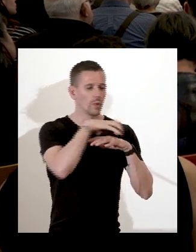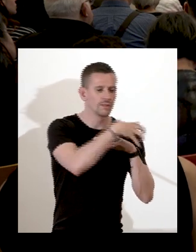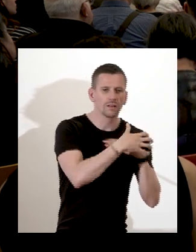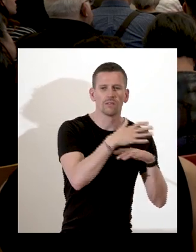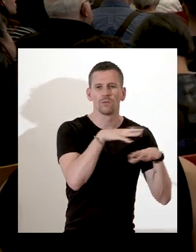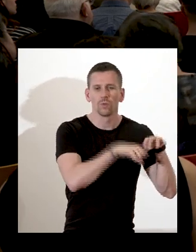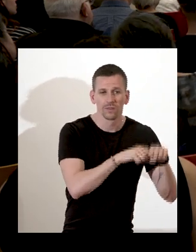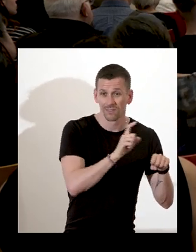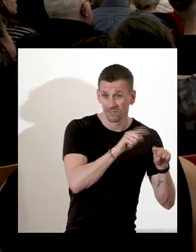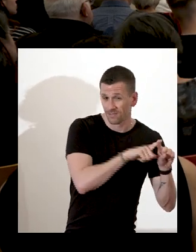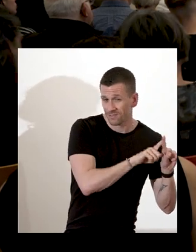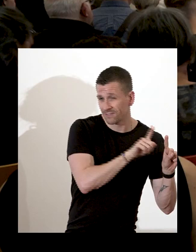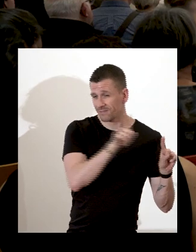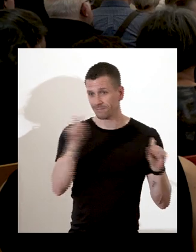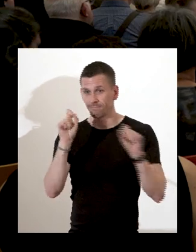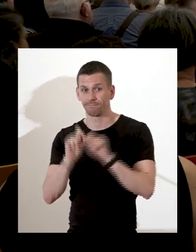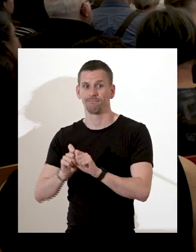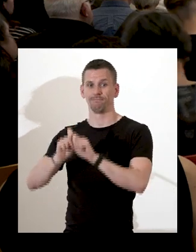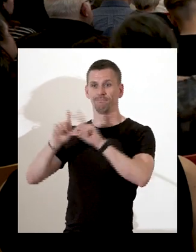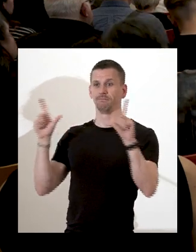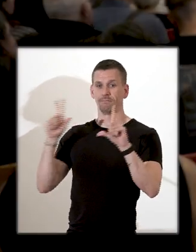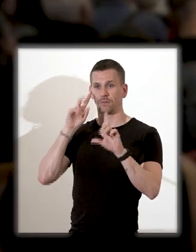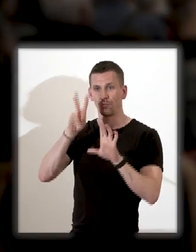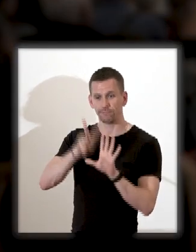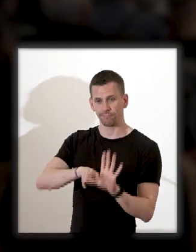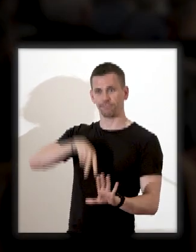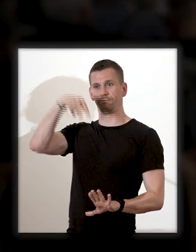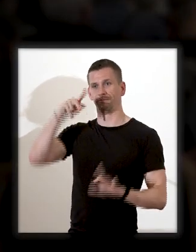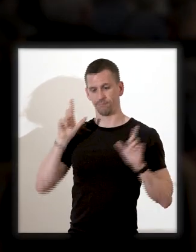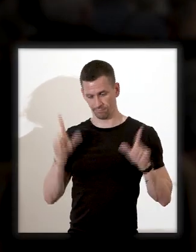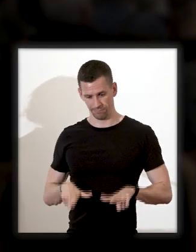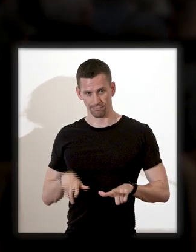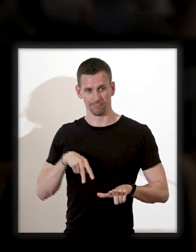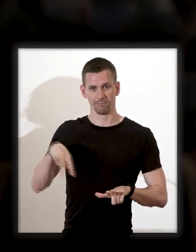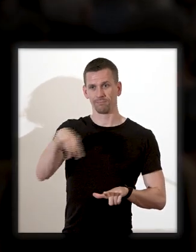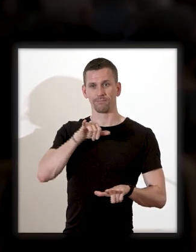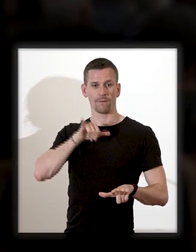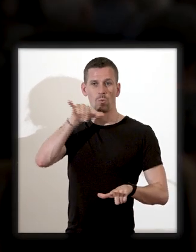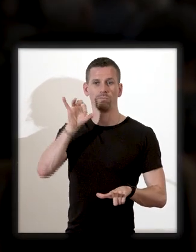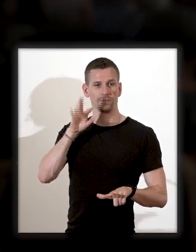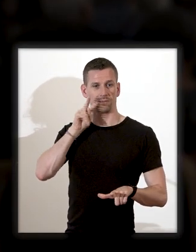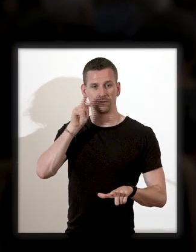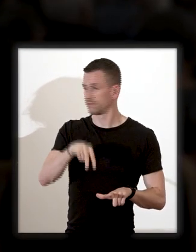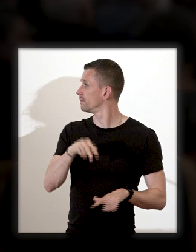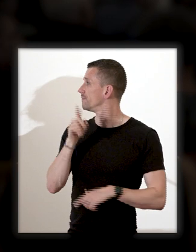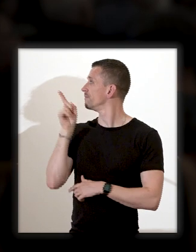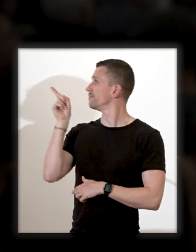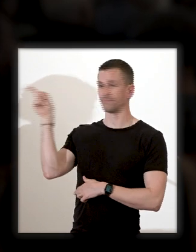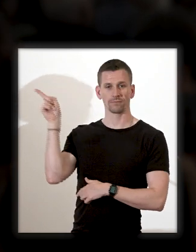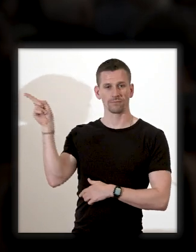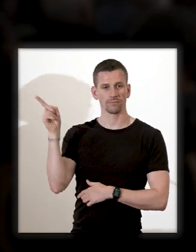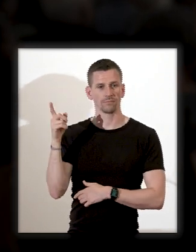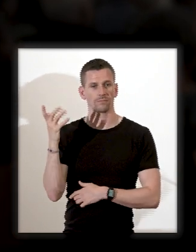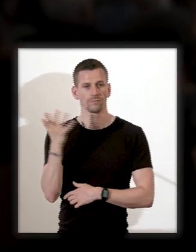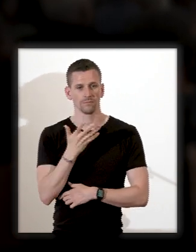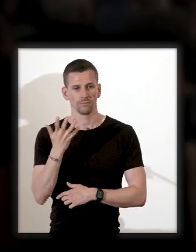Il s'agit de la vue aérienne d'un monument qui se trouve à New York, le African Burial Ground National Monument, donc le